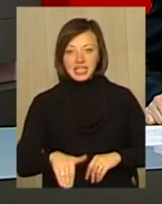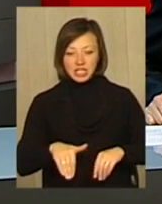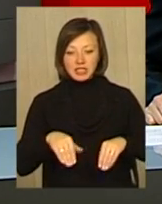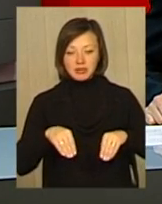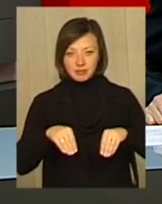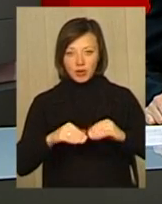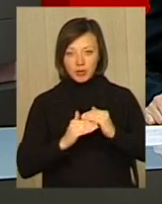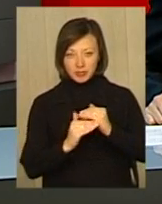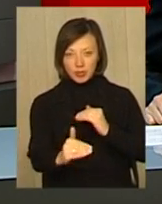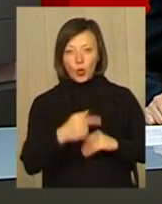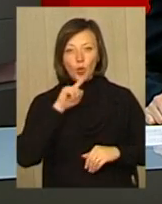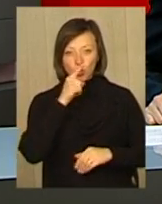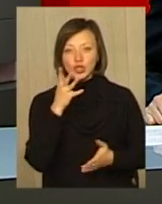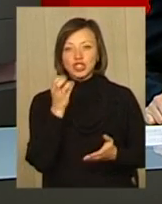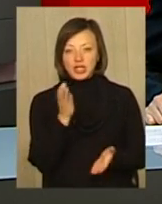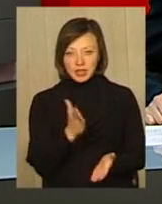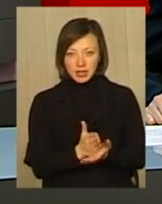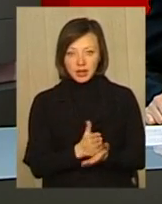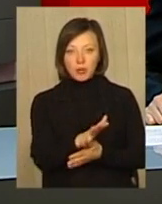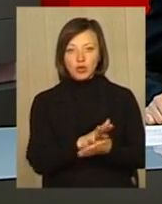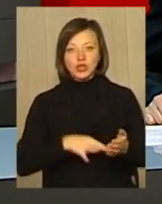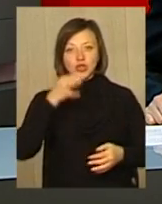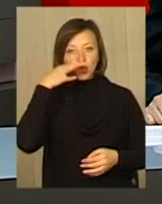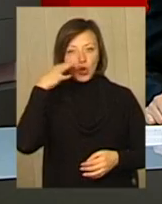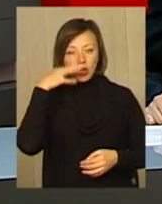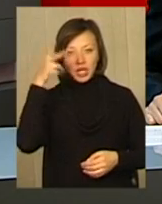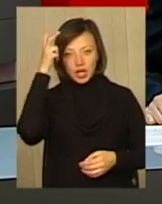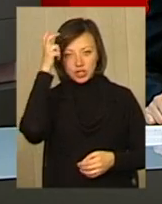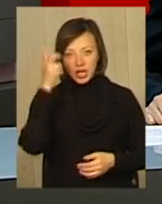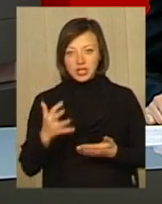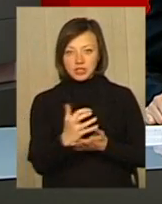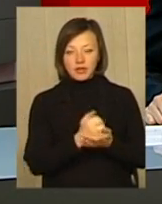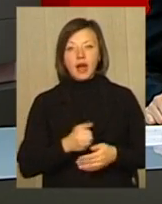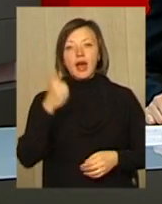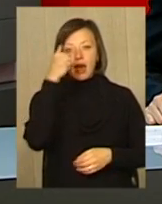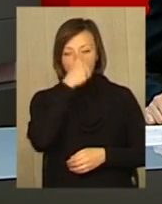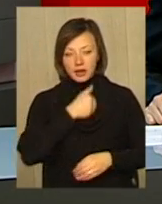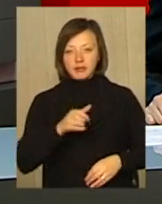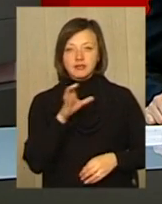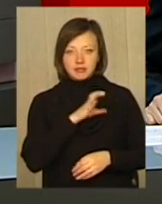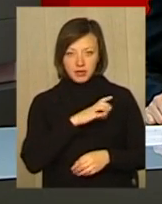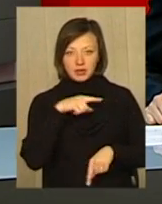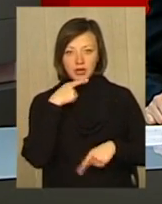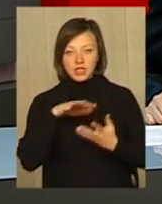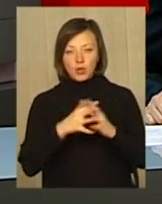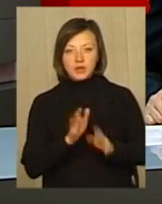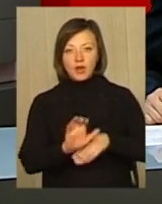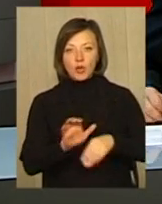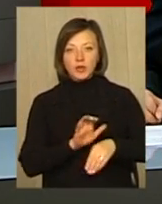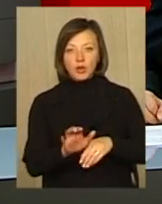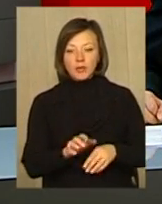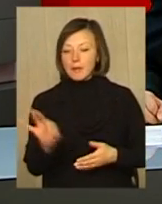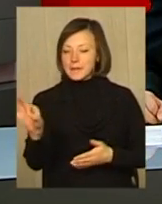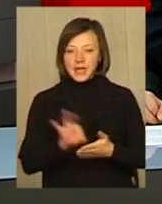кукурудзи ще на пні, продовжуються солодкі та гречані жнива. Рік видався урожайний, кажуть сільгоспоробники. Вони, до слова,